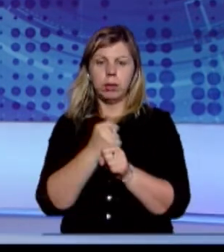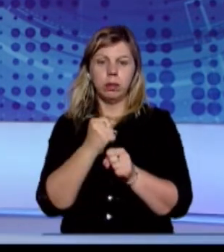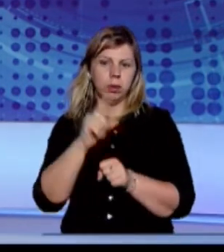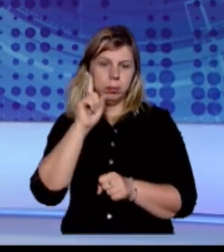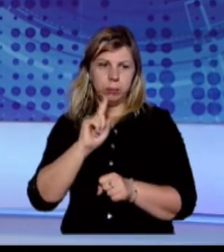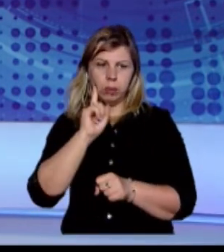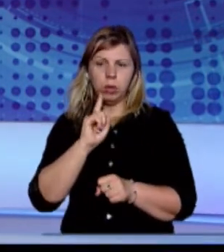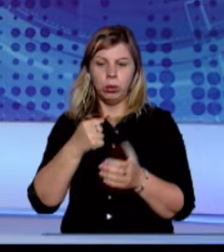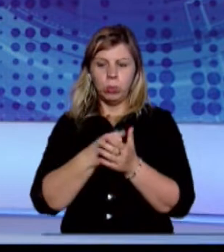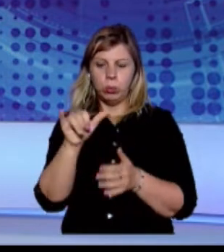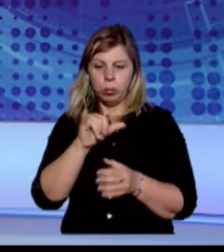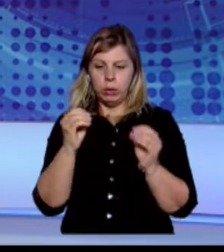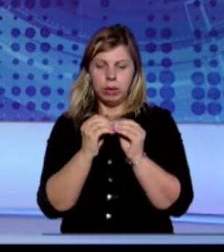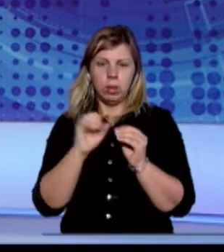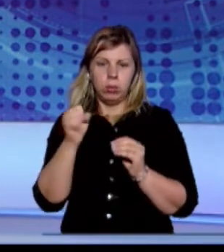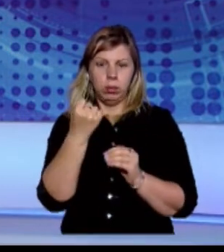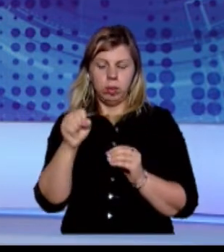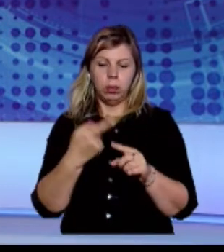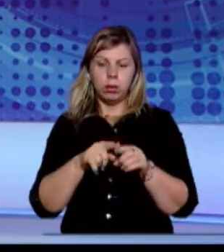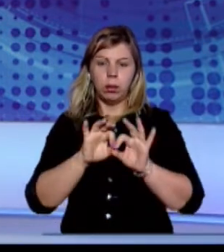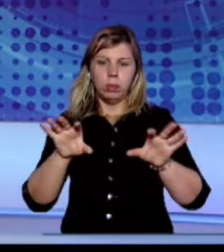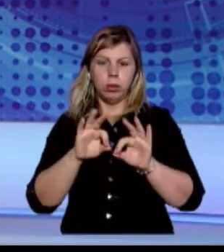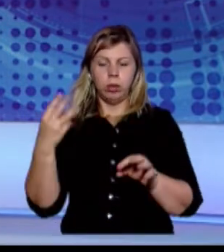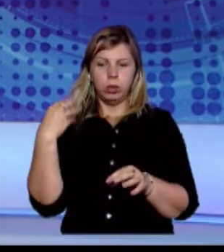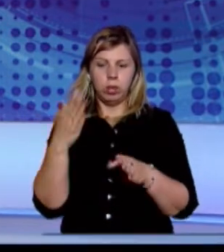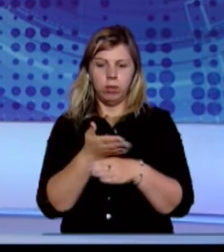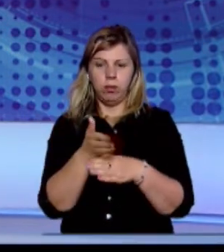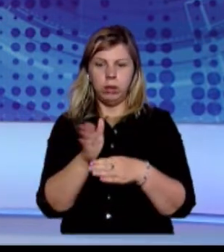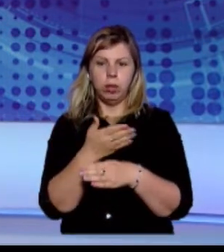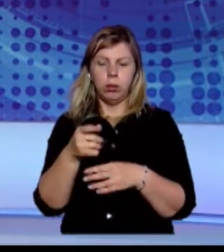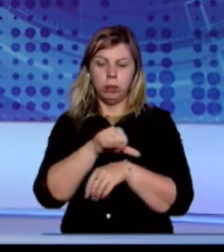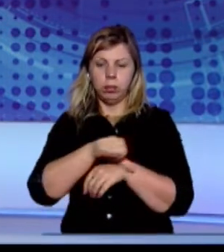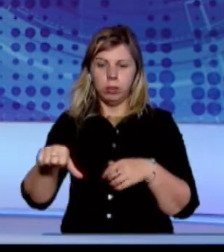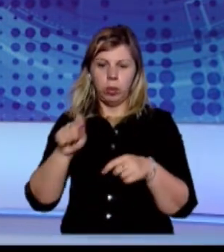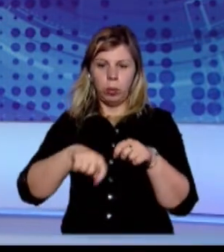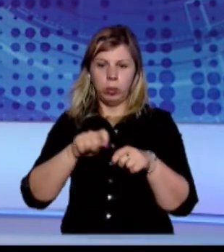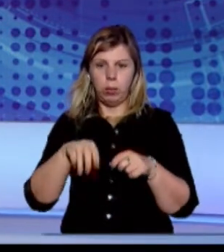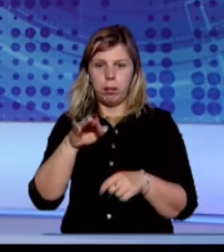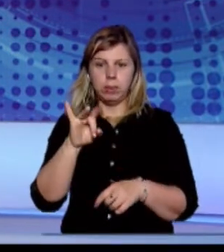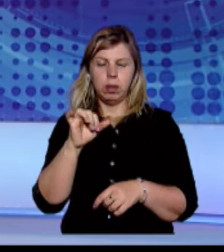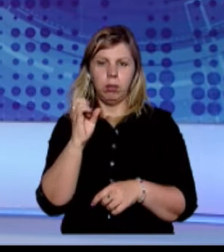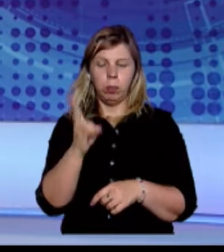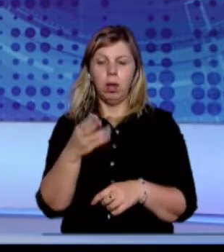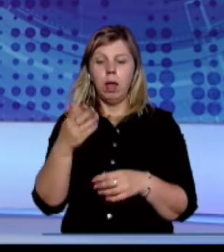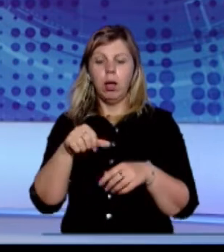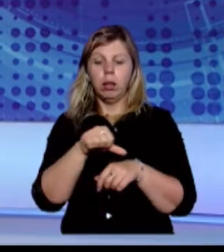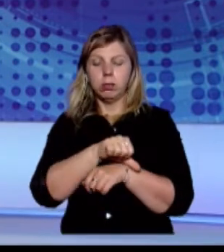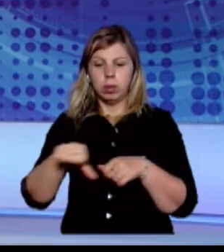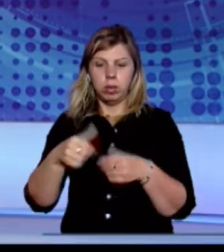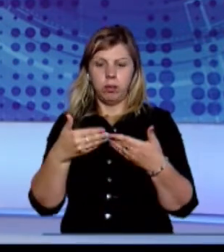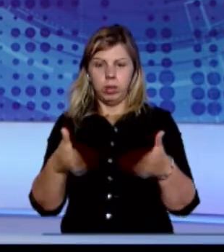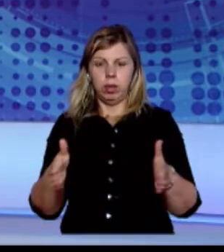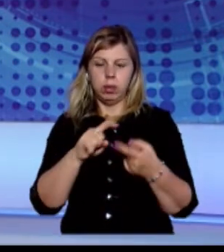тимчасово до суботи 10 серпня. Про це розказав начальник відділу прикордонного контролю Роман Марценюк. Пункт пропуску